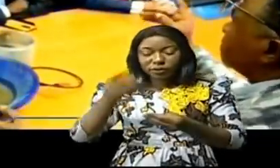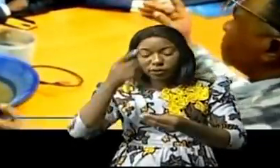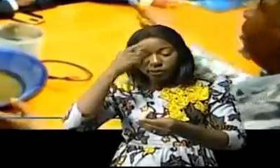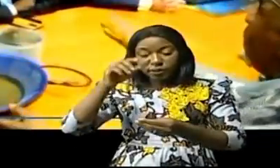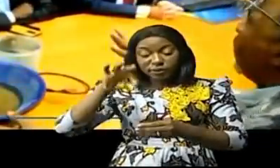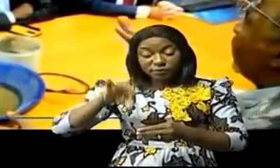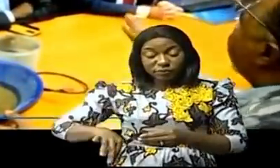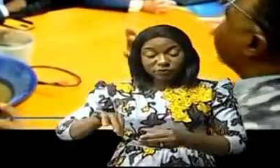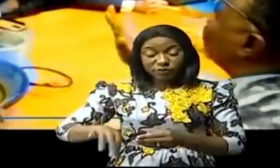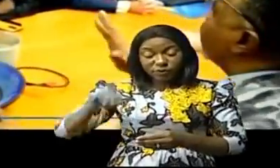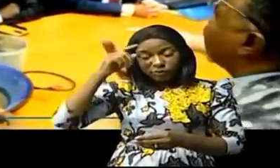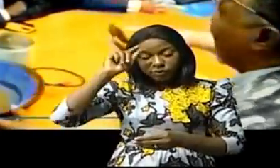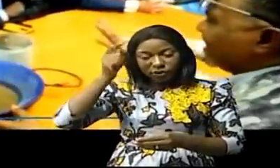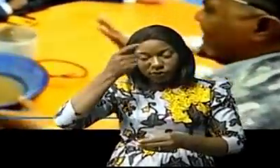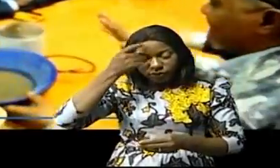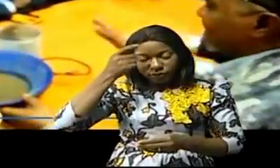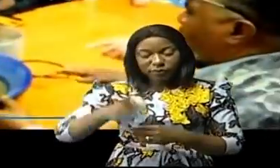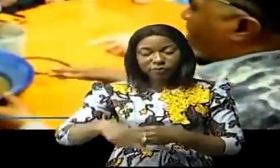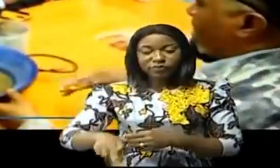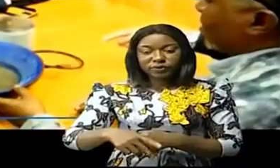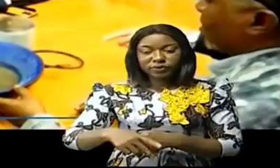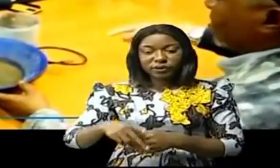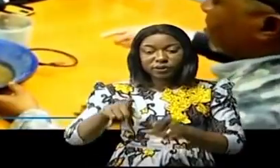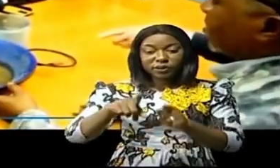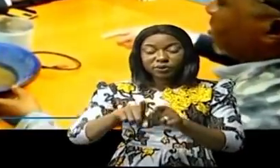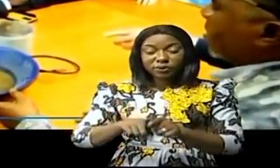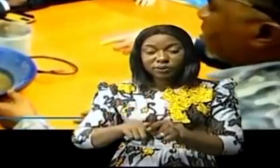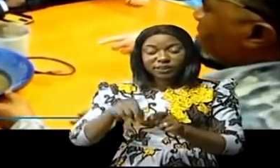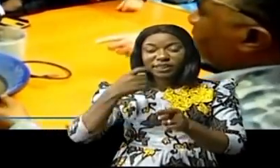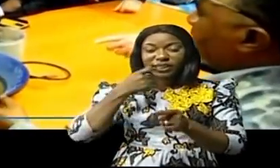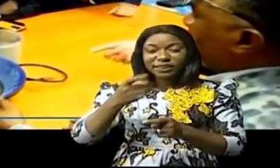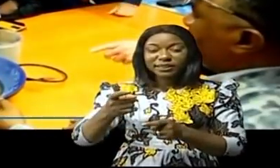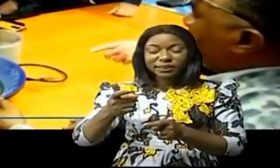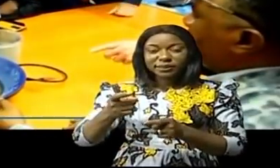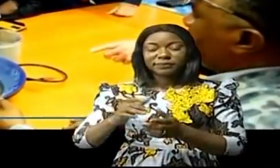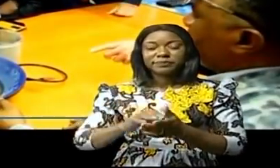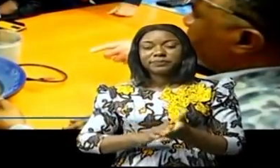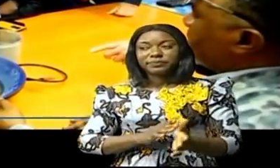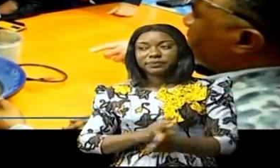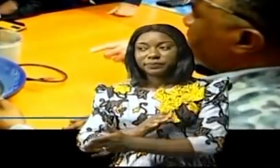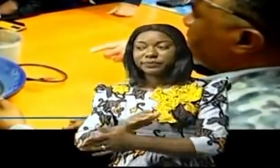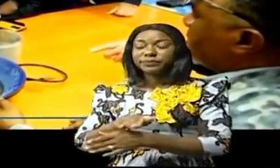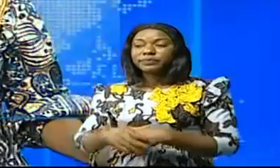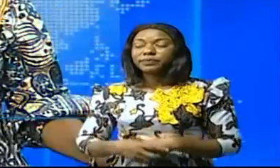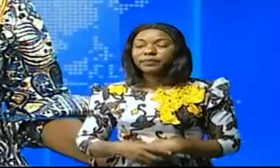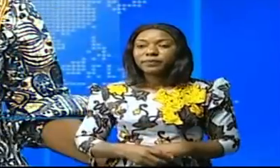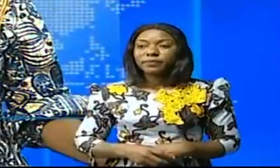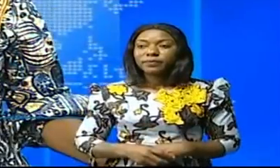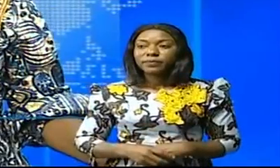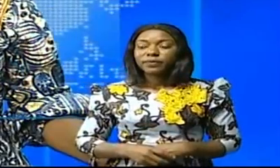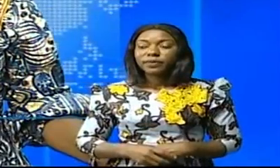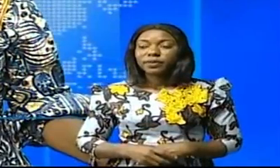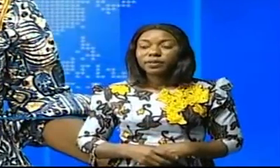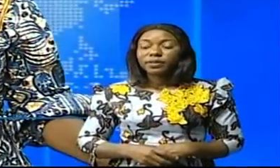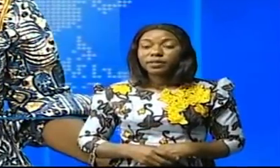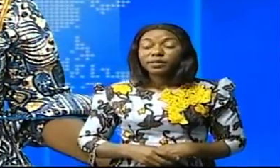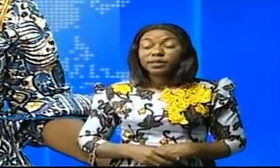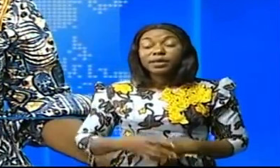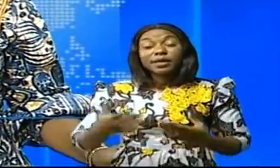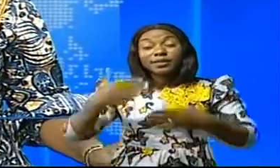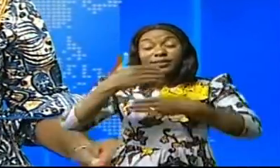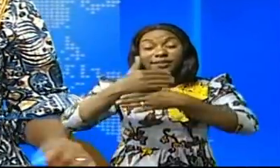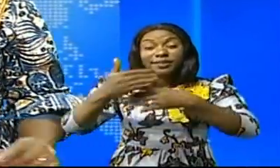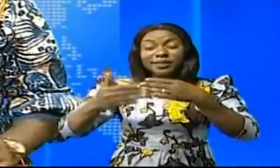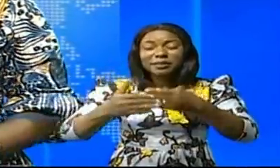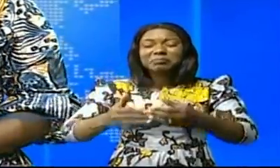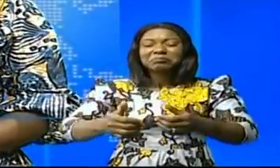bénéfiques pour le gouvernement provincial et son peuple. A-t-il confié à la presse ? Des infrastructures